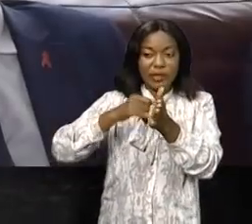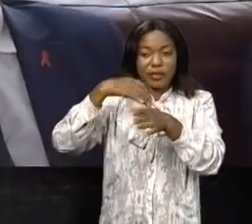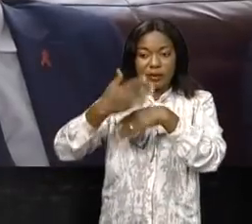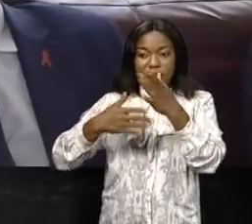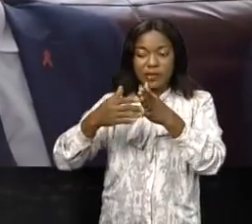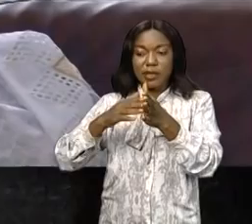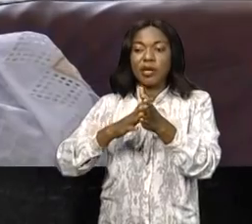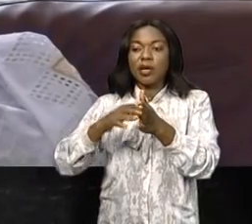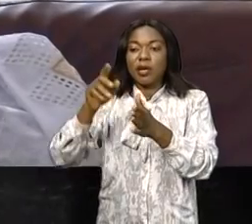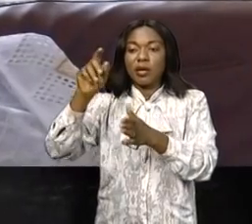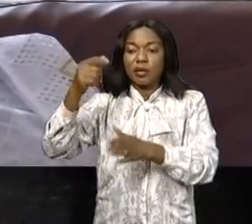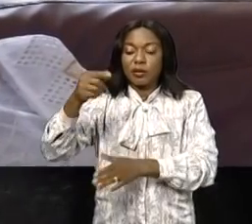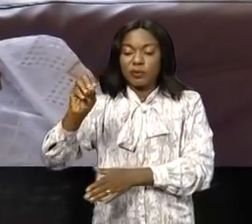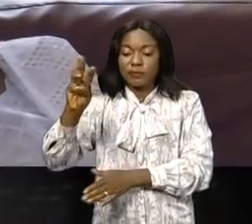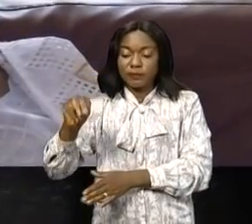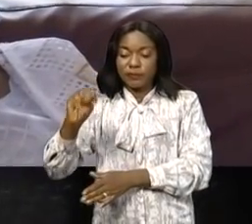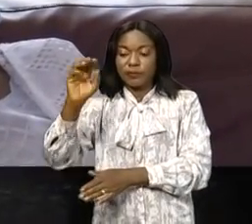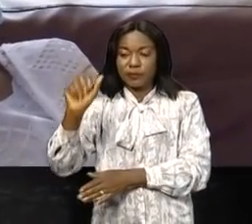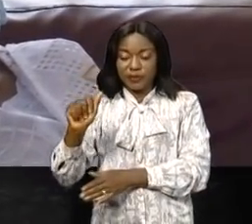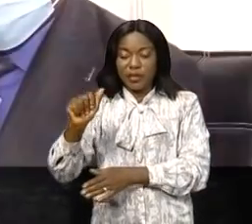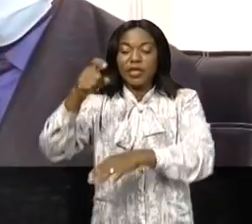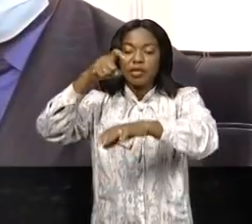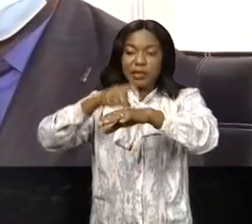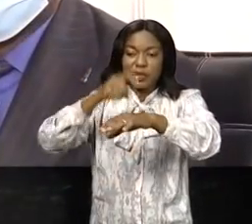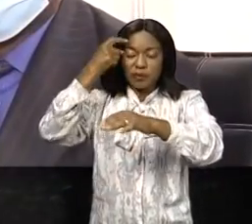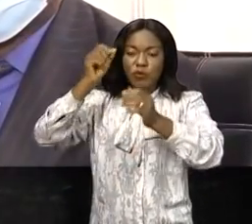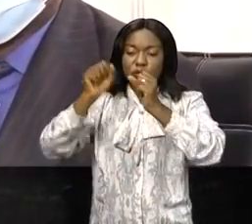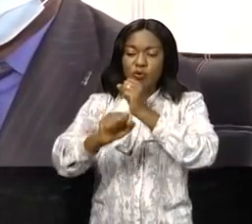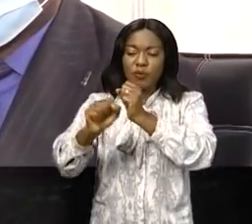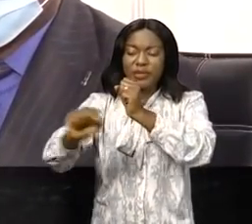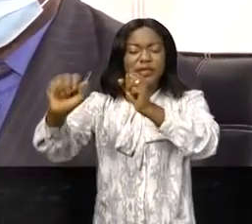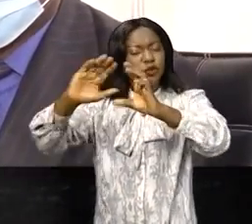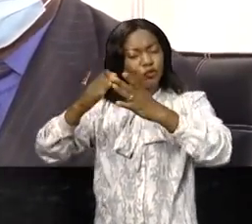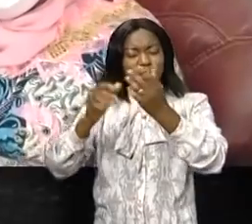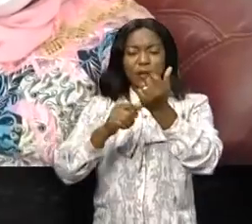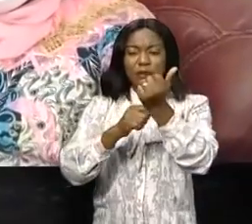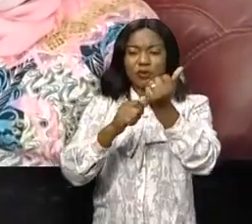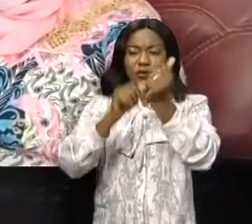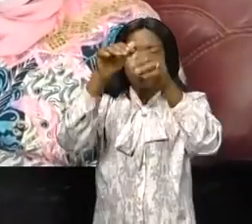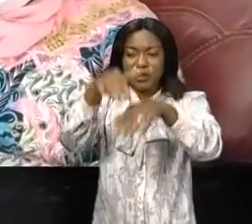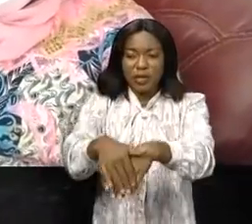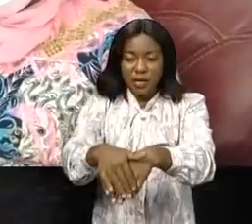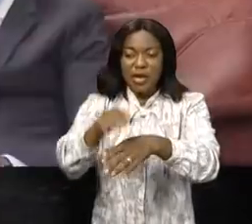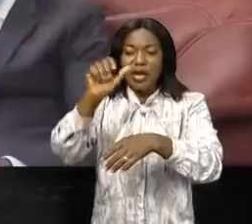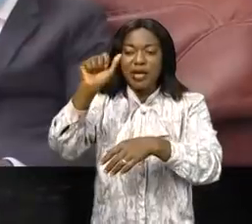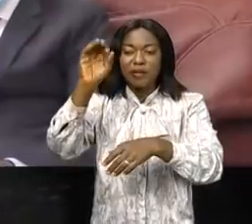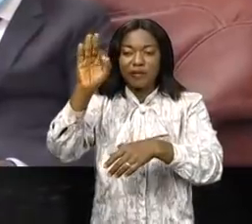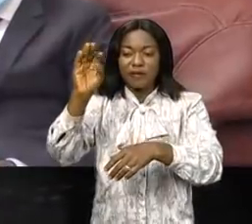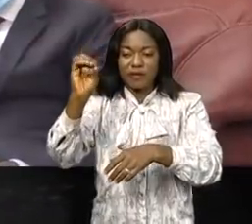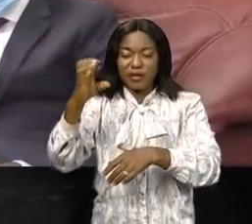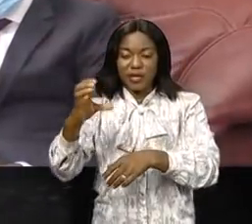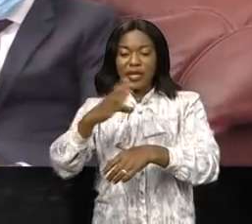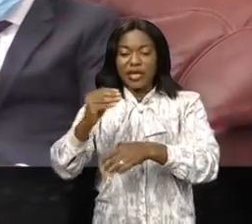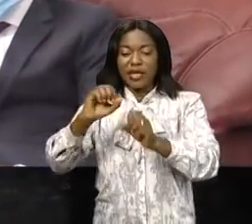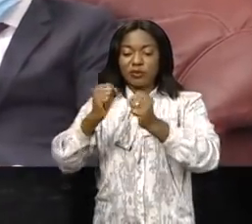Goma en septembre prochain. Selon elle, l'heure est à la mobilisation de toutes les parties prenantes dont la FEC, la société civile et les